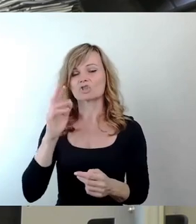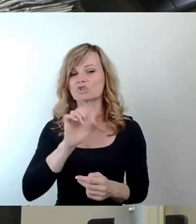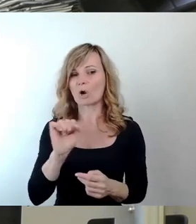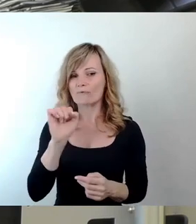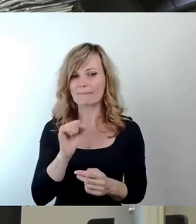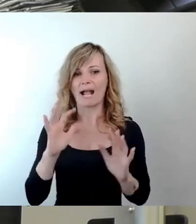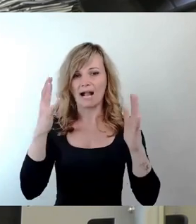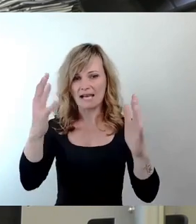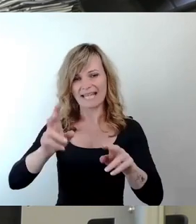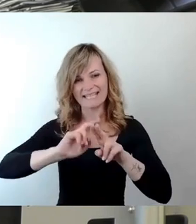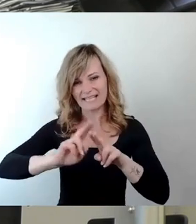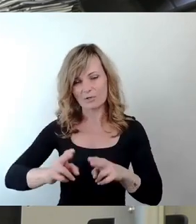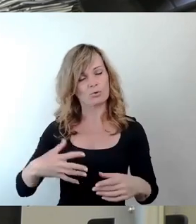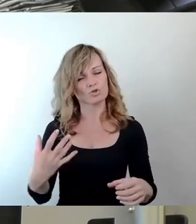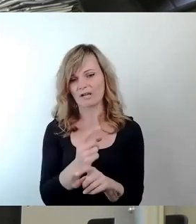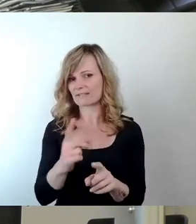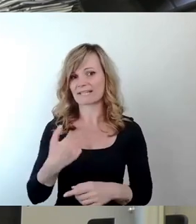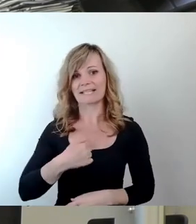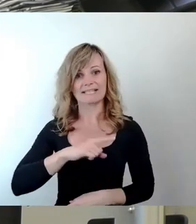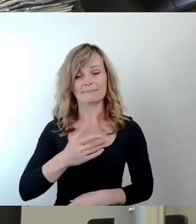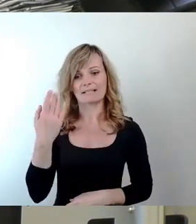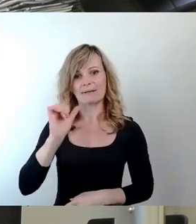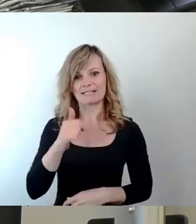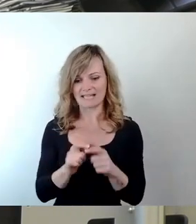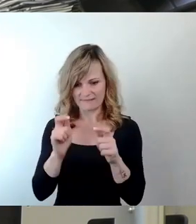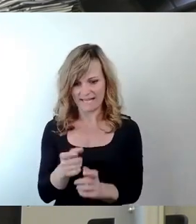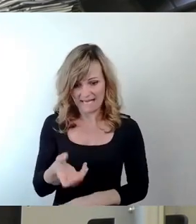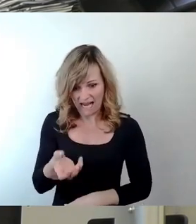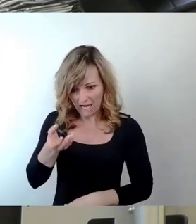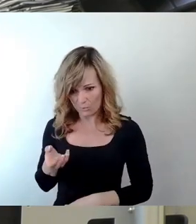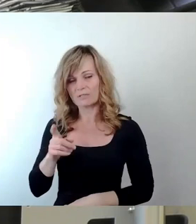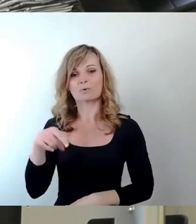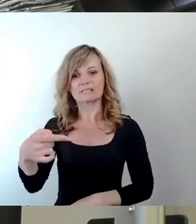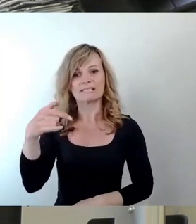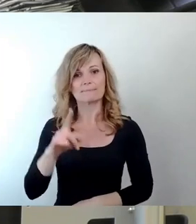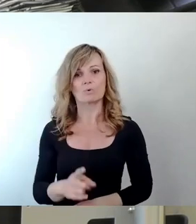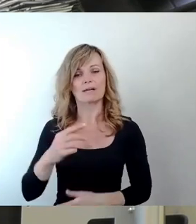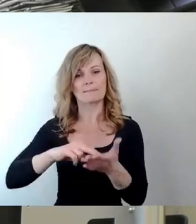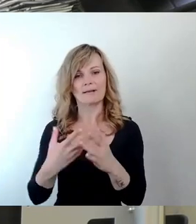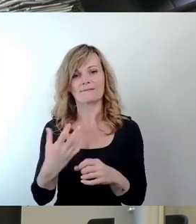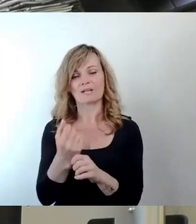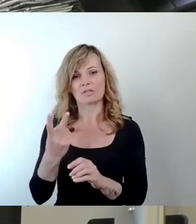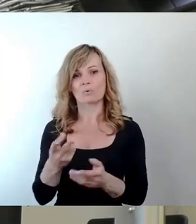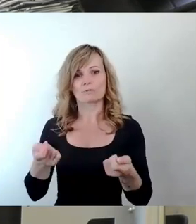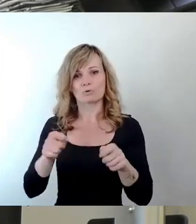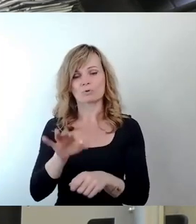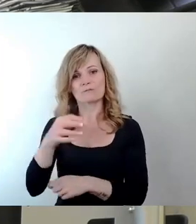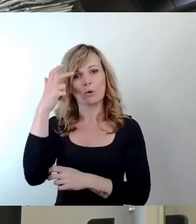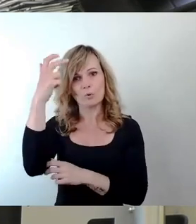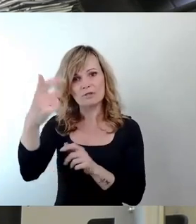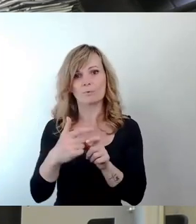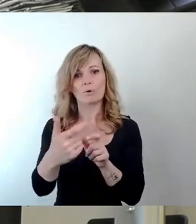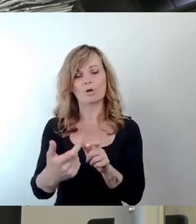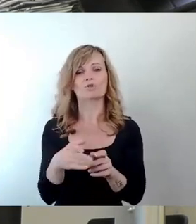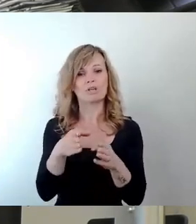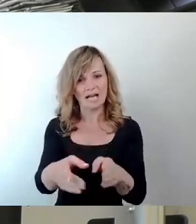den ersten Pflasterstein rausgenommen und wir werden auch in diesem Monat noch einen Planfeststellungsbeschluss in der Auslegung bekommen für die Königsbrücker Straße. Das ist doch ein guter